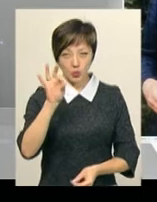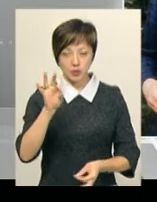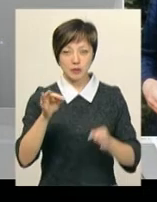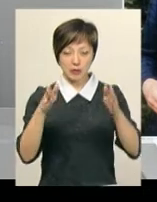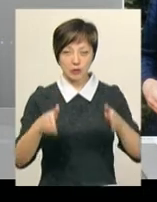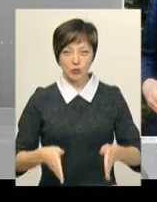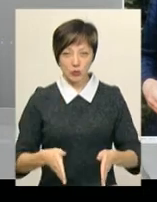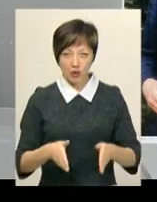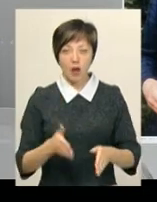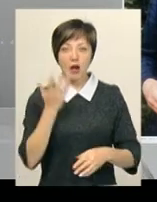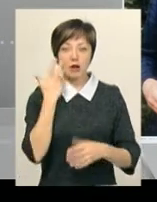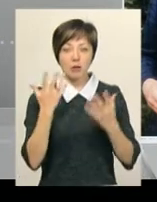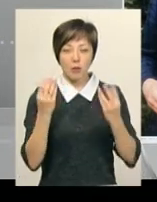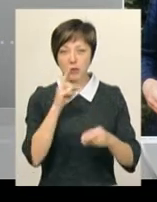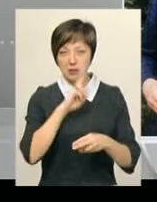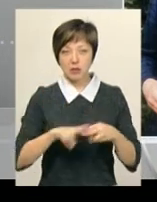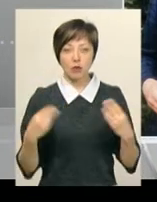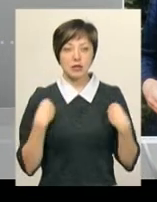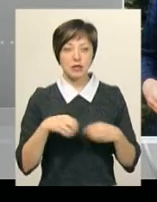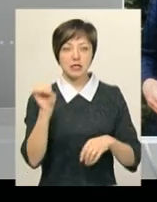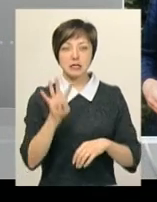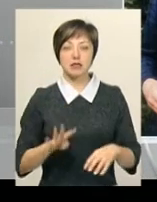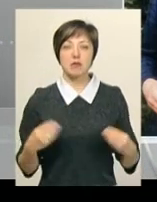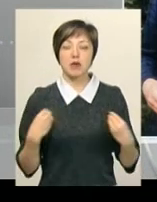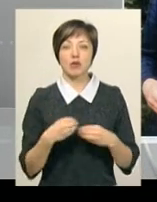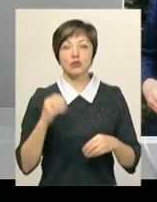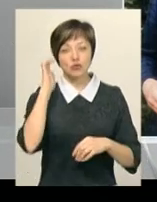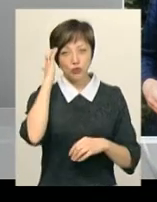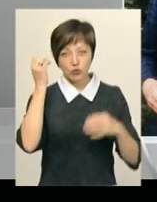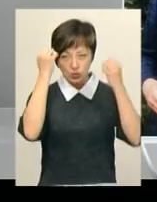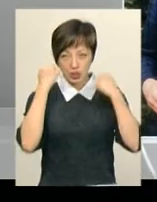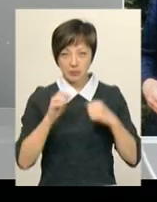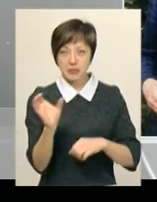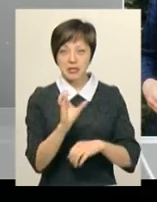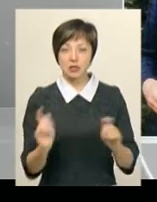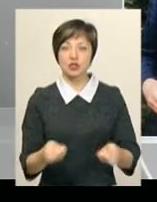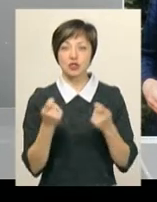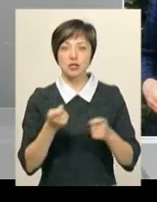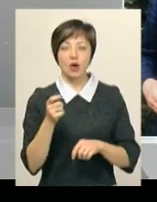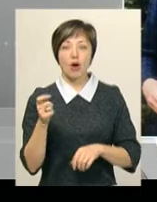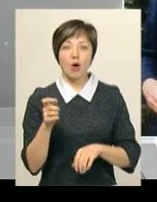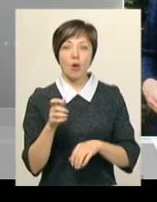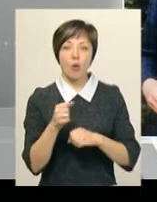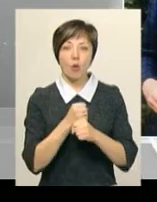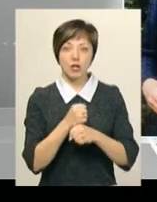тілобудови. На момент зникнення був одягнений у сіре пальто, чорну шапку, сині джинси та коричні вичеревики.